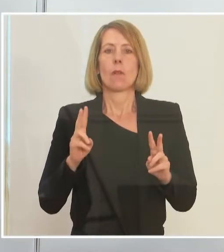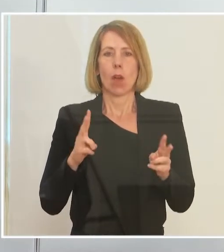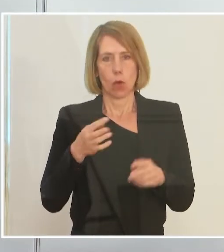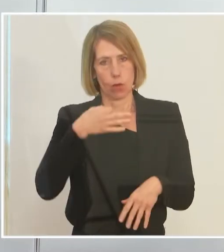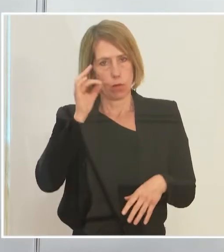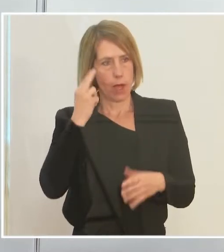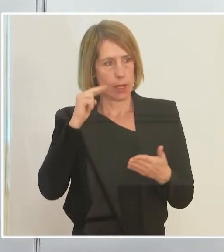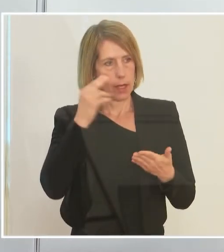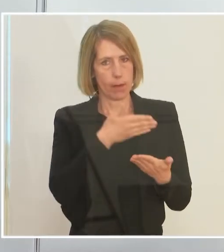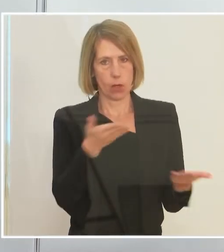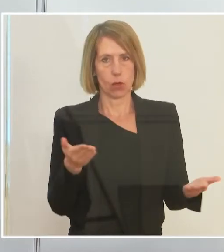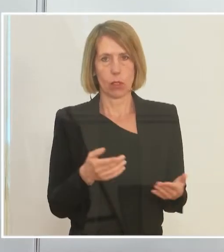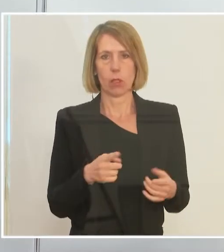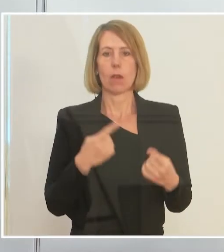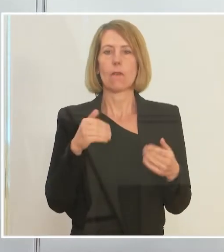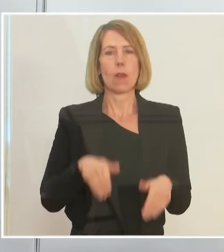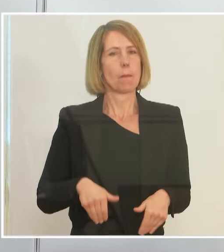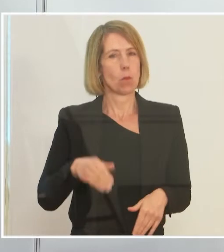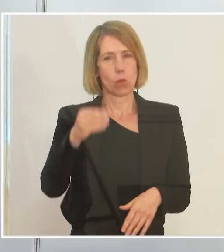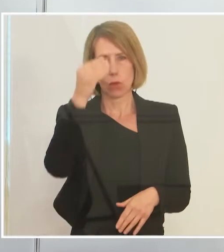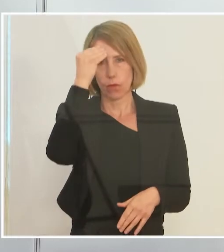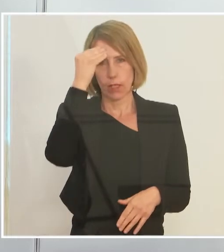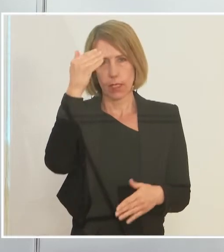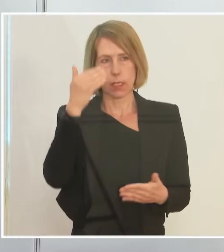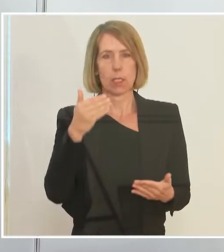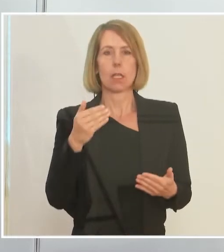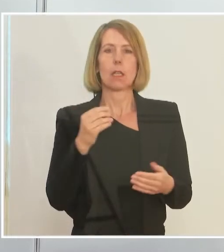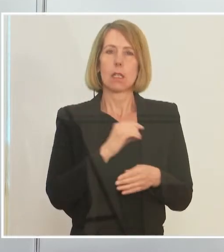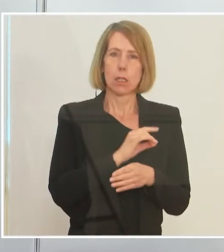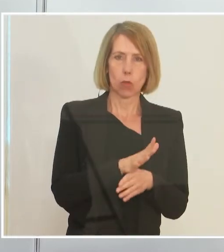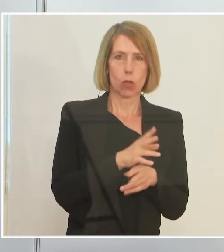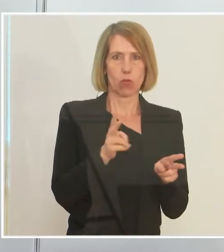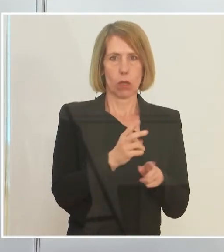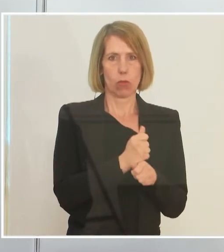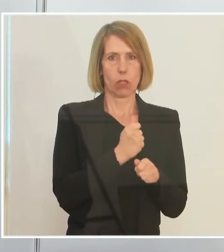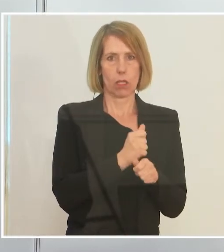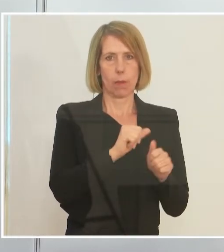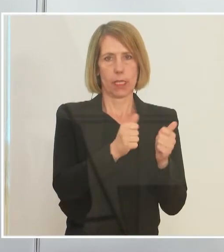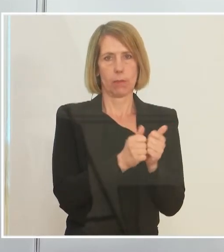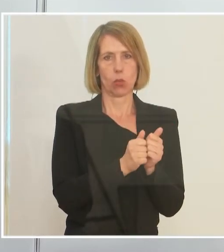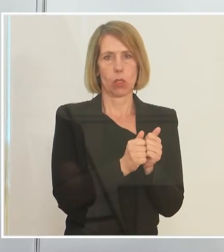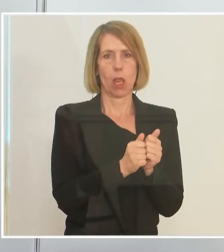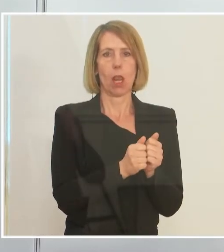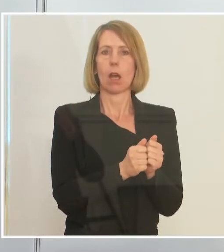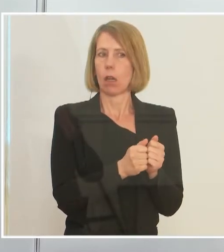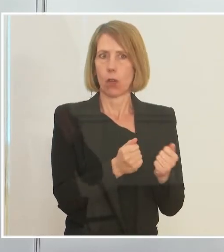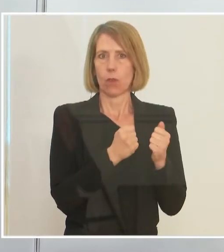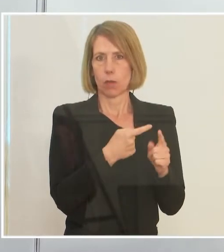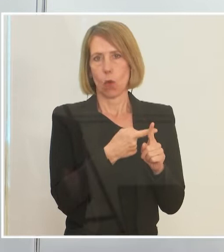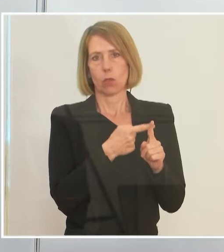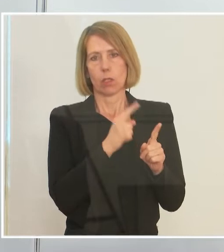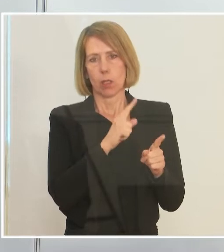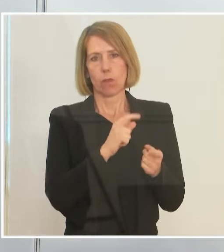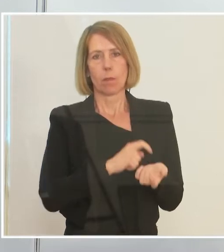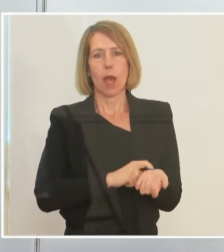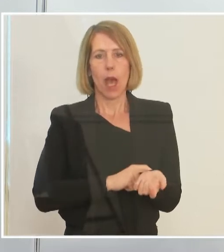Herren, wir müssen natürlich schon zur Kenntnis nehmen, dass in dem Corona-Kurzarbeitsmodell, so positiv es ist, auch Anreize